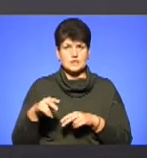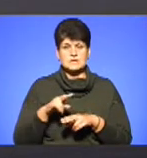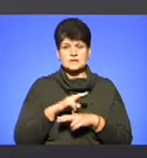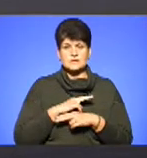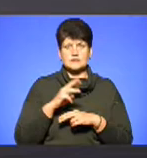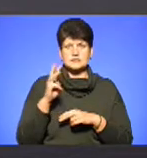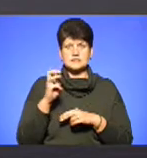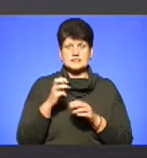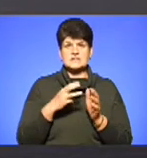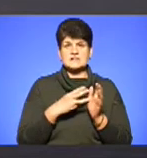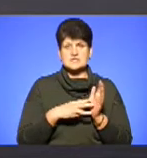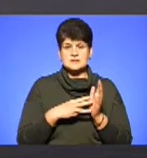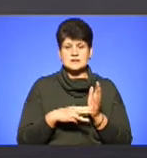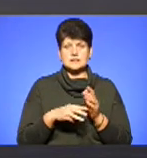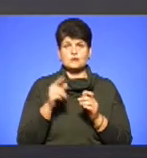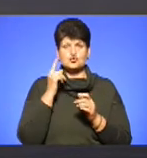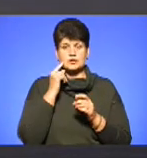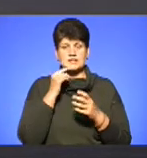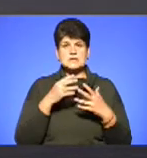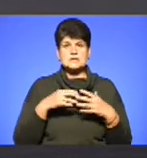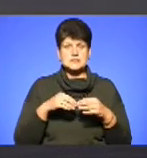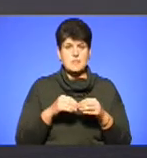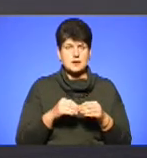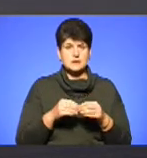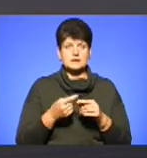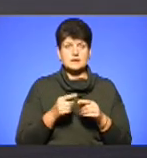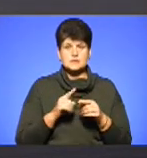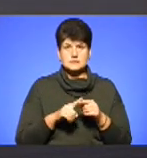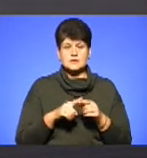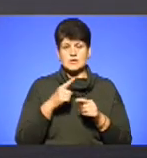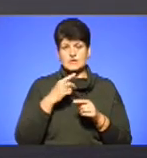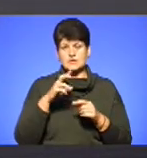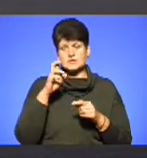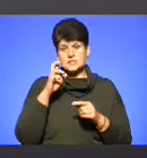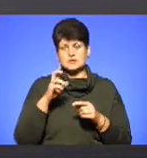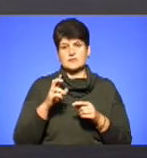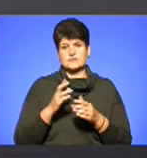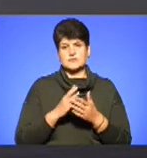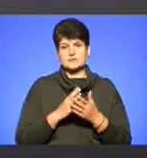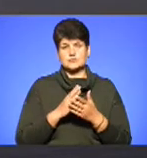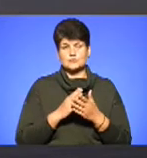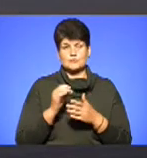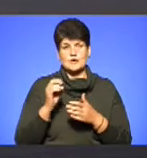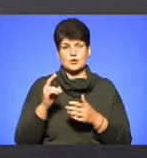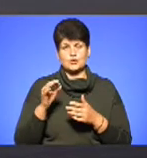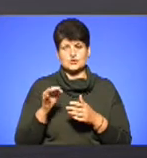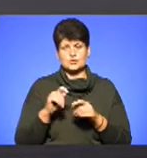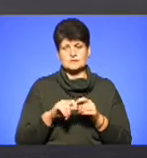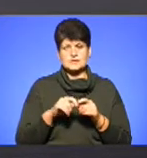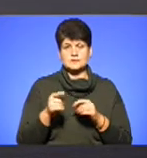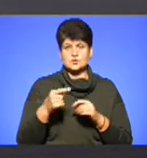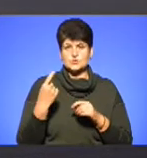380 бджолених сімей. Нагадую, що це дані з праслужби Державної екологічної інспекції у Тернопільській області.